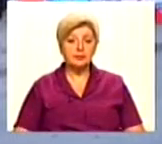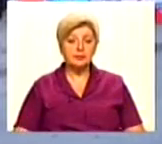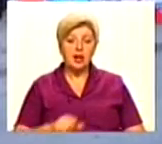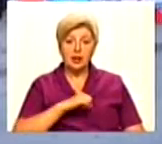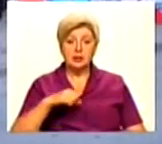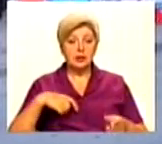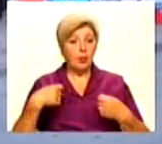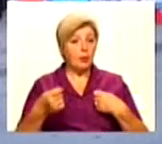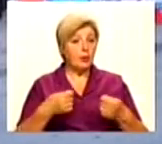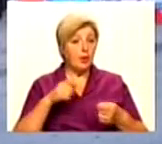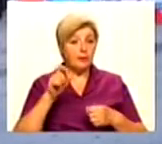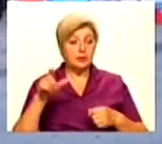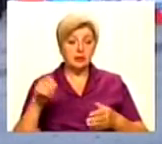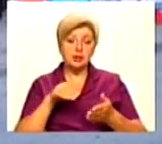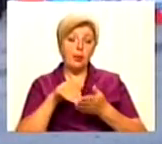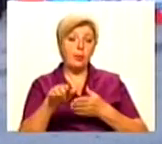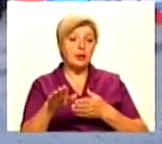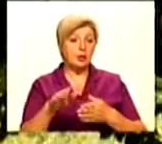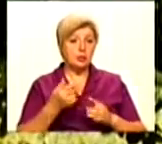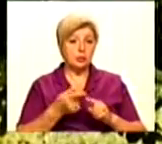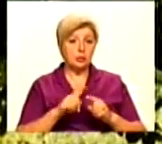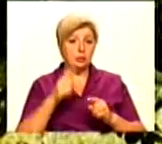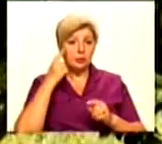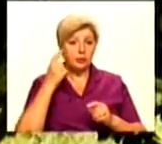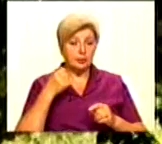Самі ж продавці кіосків заперечують цю інформацію.